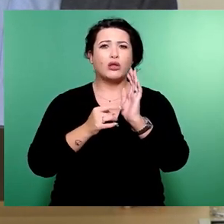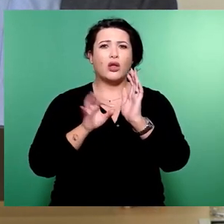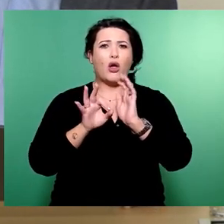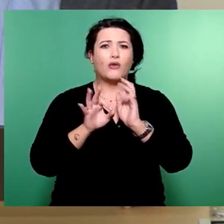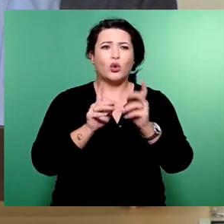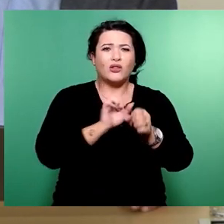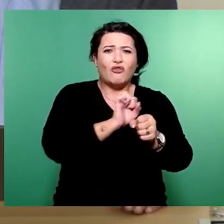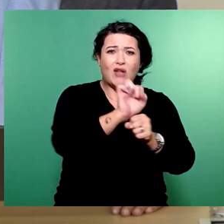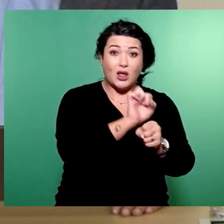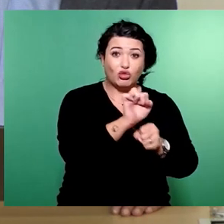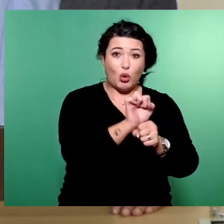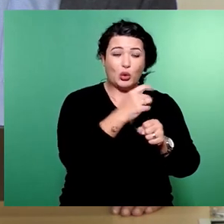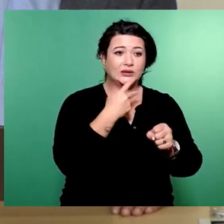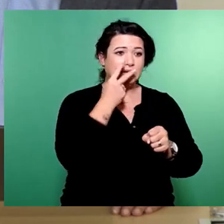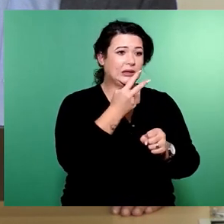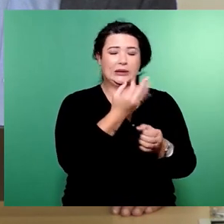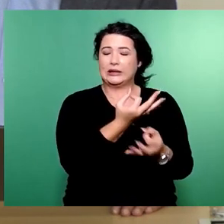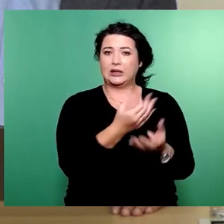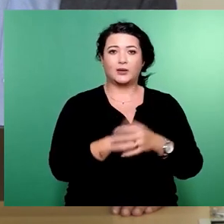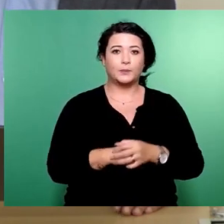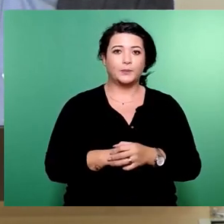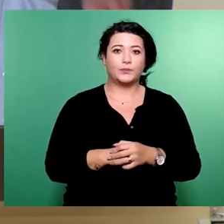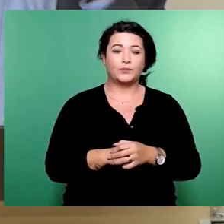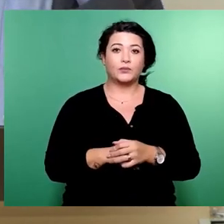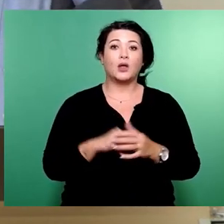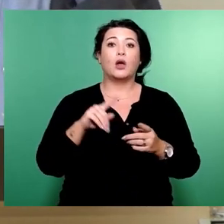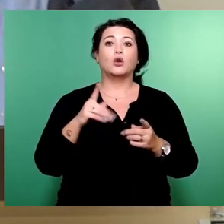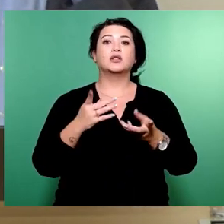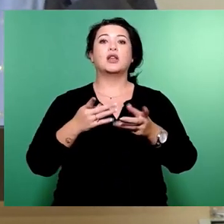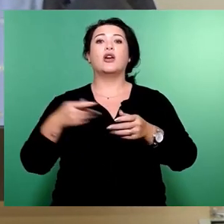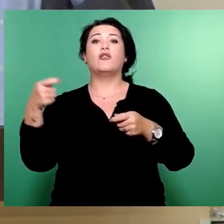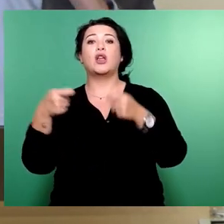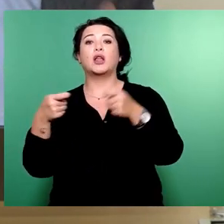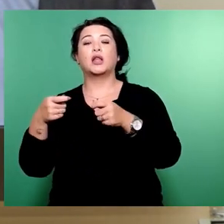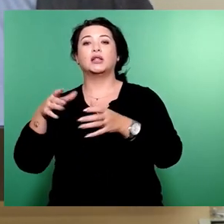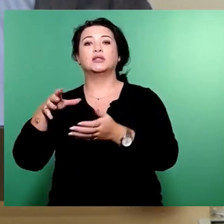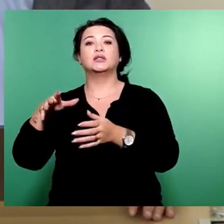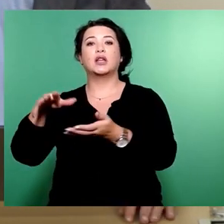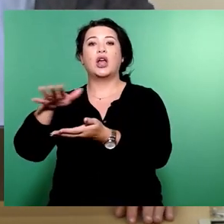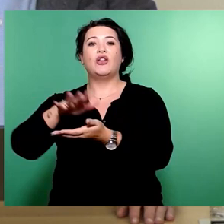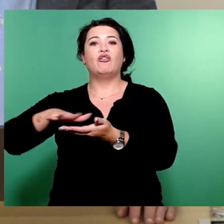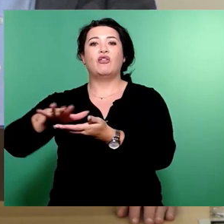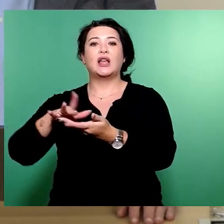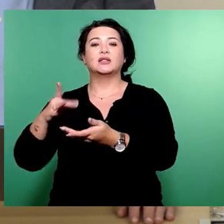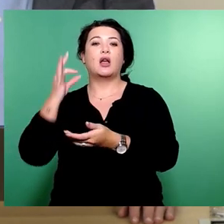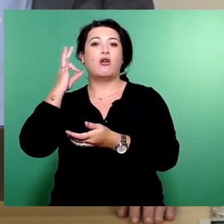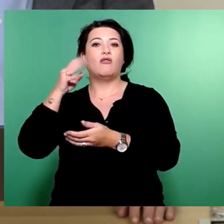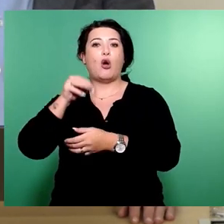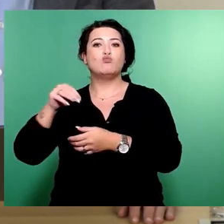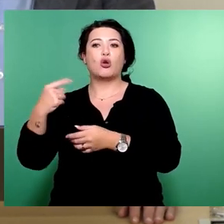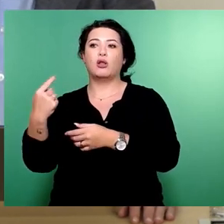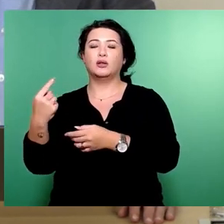Abstimmung mit der Fachbediensteten für das Finanzwesen, Frau Möckel, sehe es aber sehr wohl als meine Pflicht an,